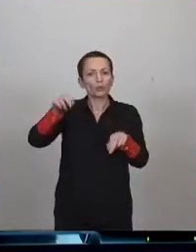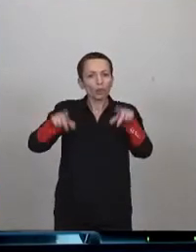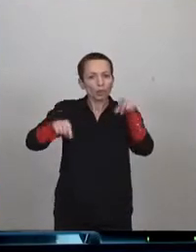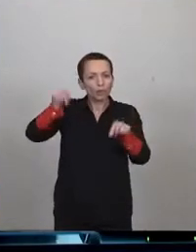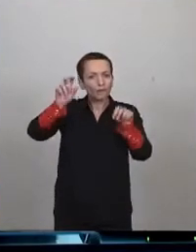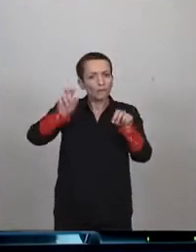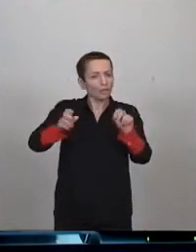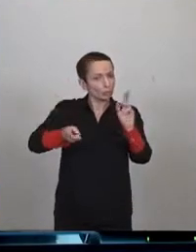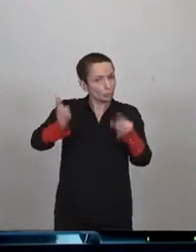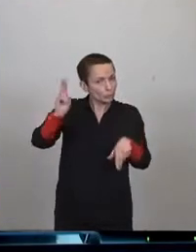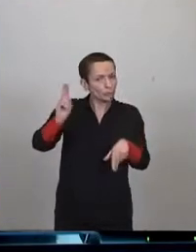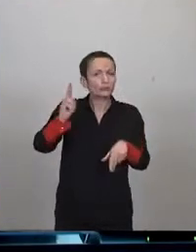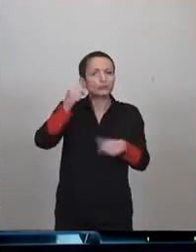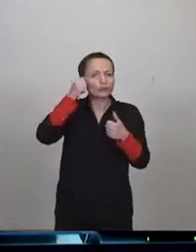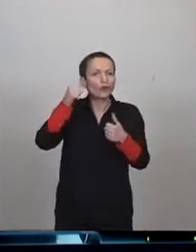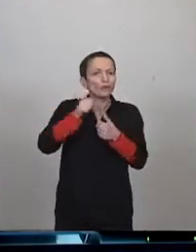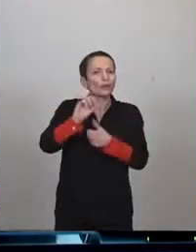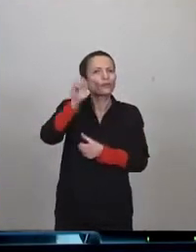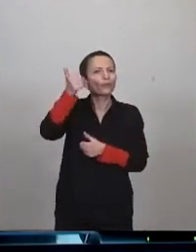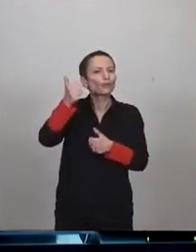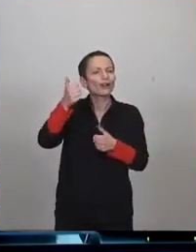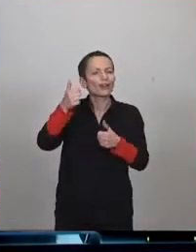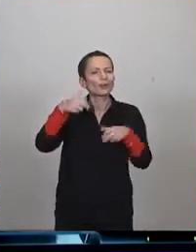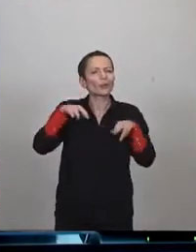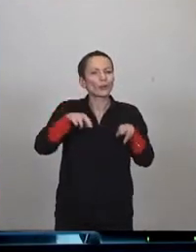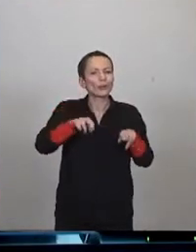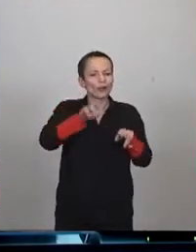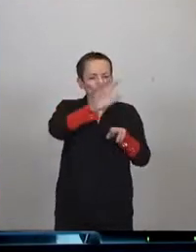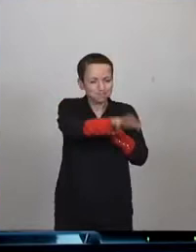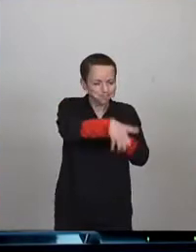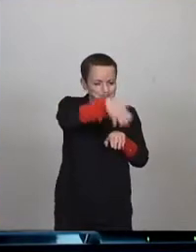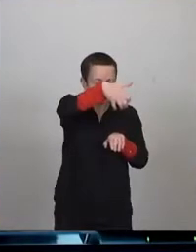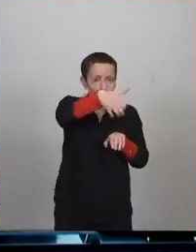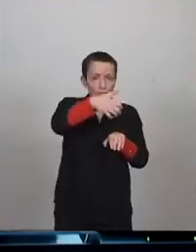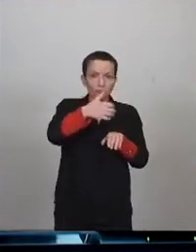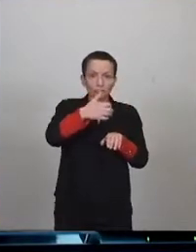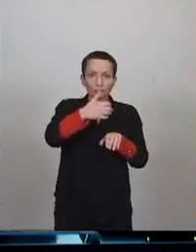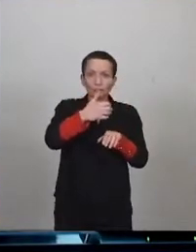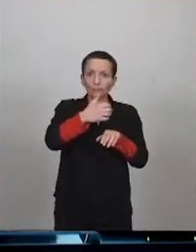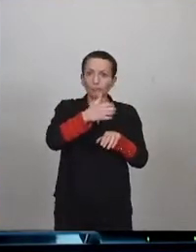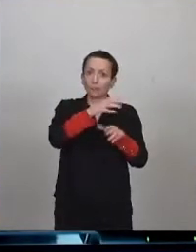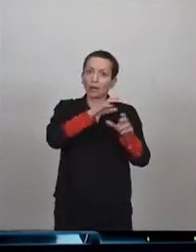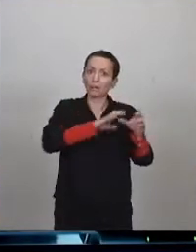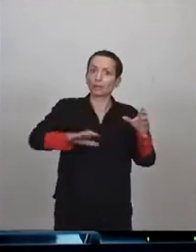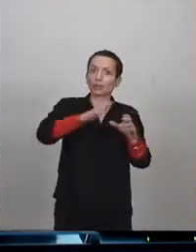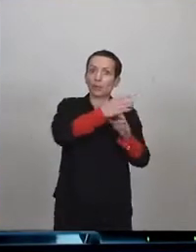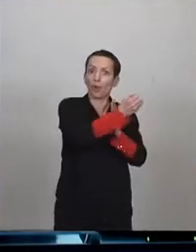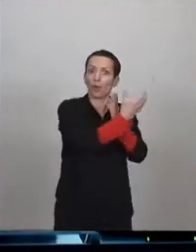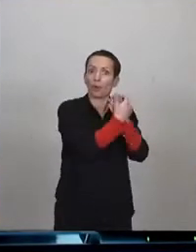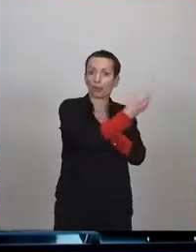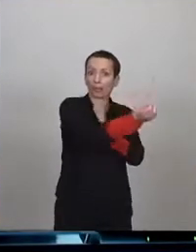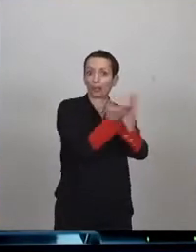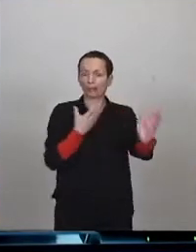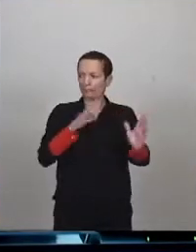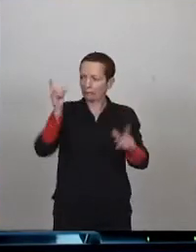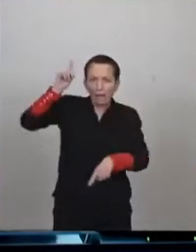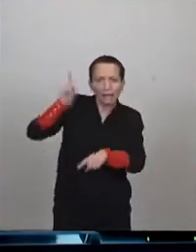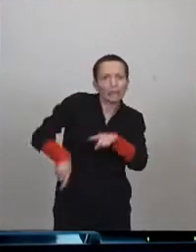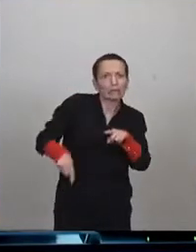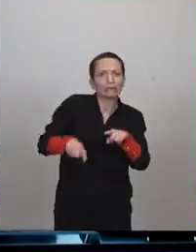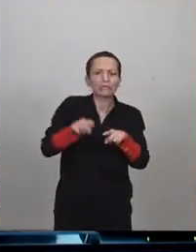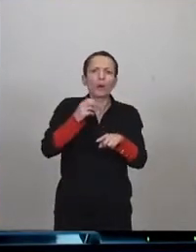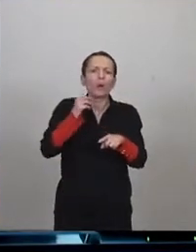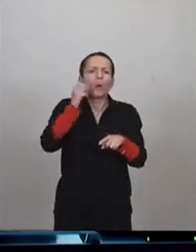rappelle la première fosse de rue qu'on a fait devant une maison. On a reçu un courrier de la métropole nous disant que c'est strictement interdit, les racines des Rostrémières vont percer les canalisations.